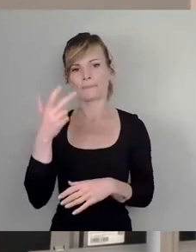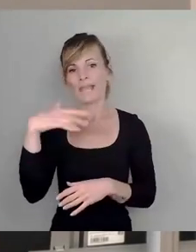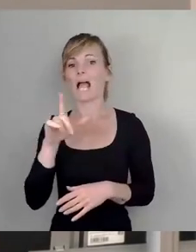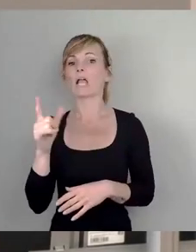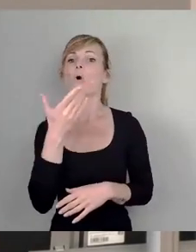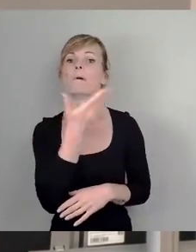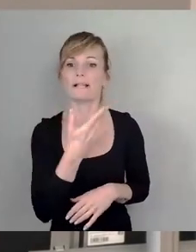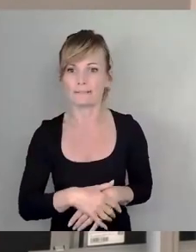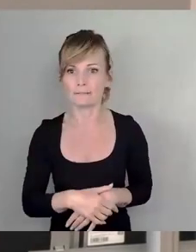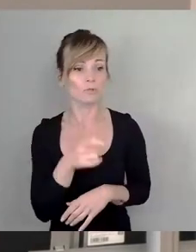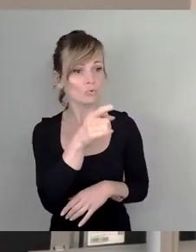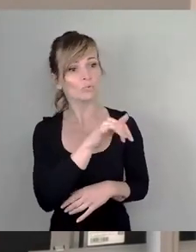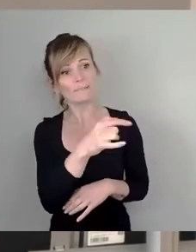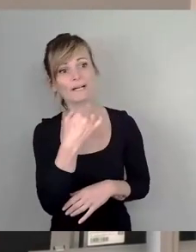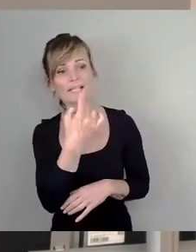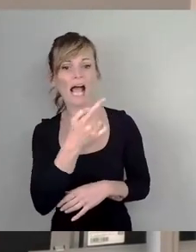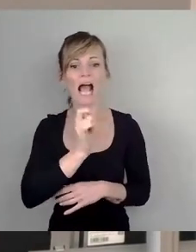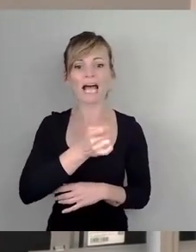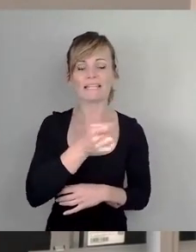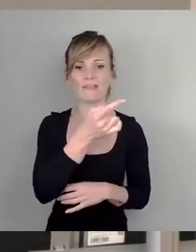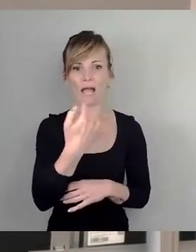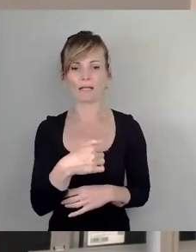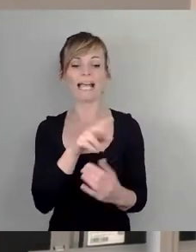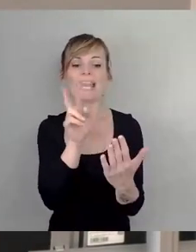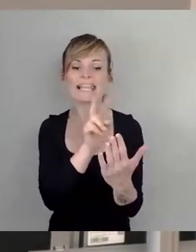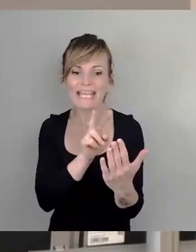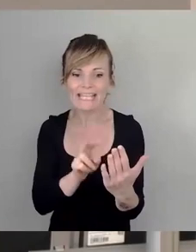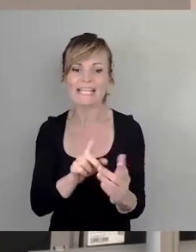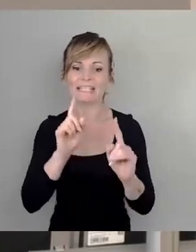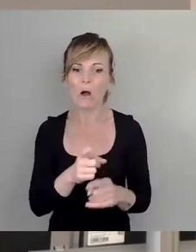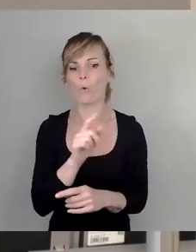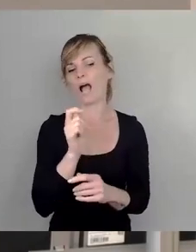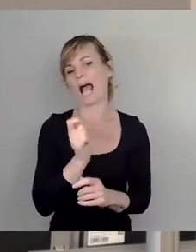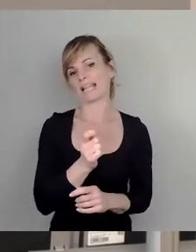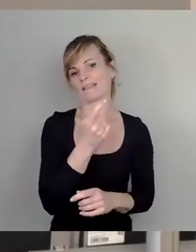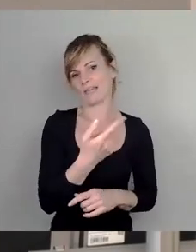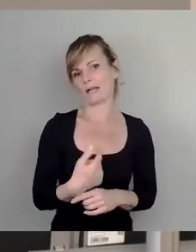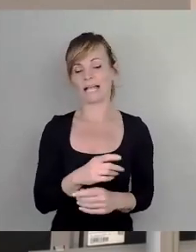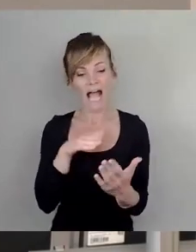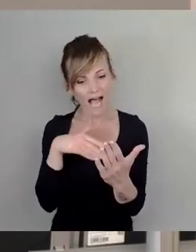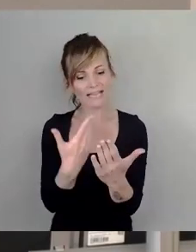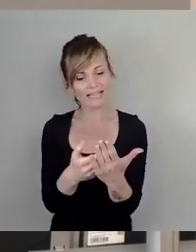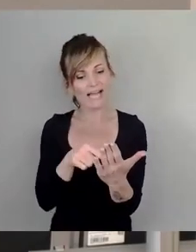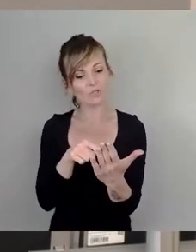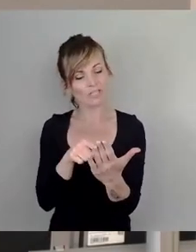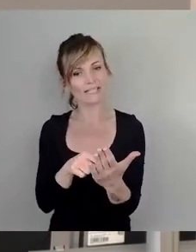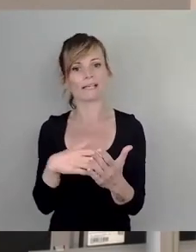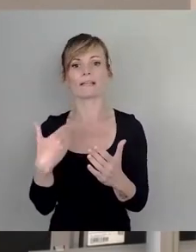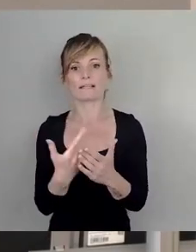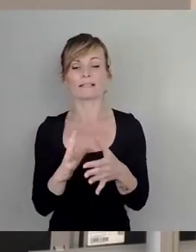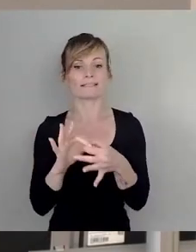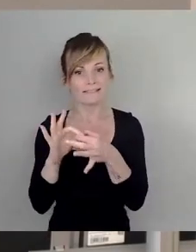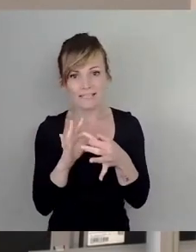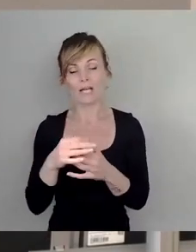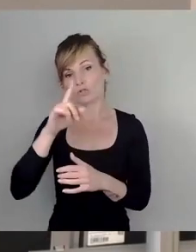Also Sie reden die ganze Zeit über Handwerk. Lesen ist am Ende auch ein Handwerk. In dem Antrag steht zum Beispiel drin, dabei soll eng mit der Deutschen Bahn,